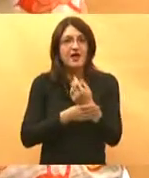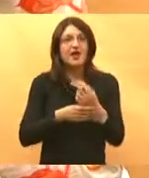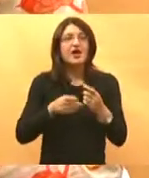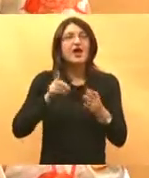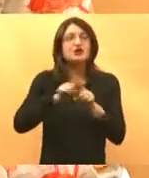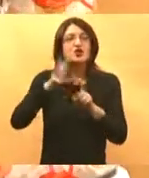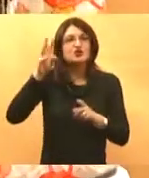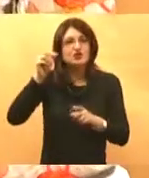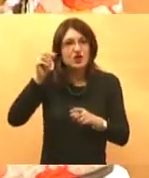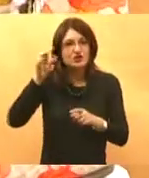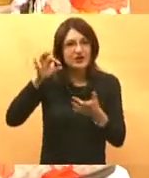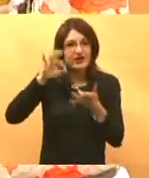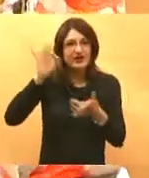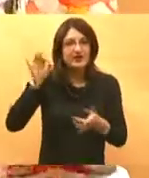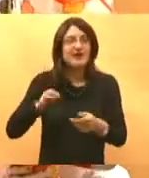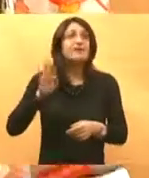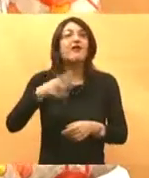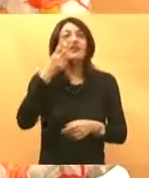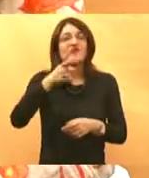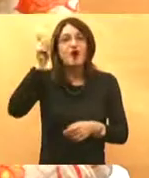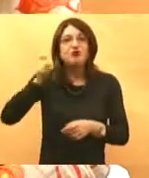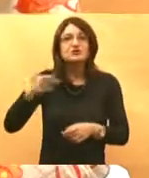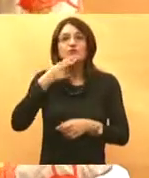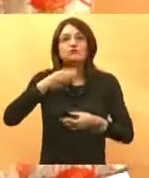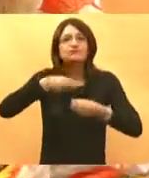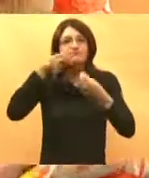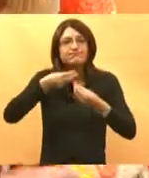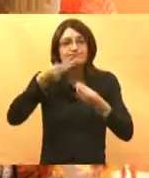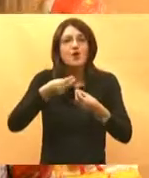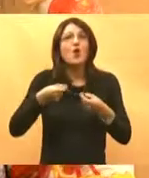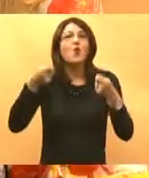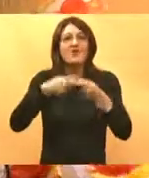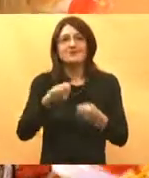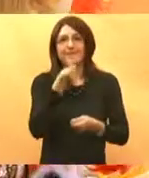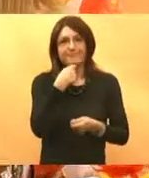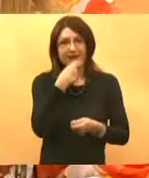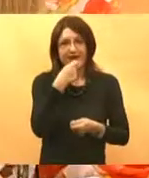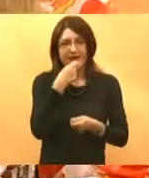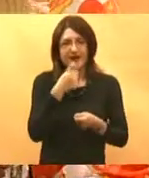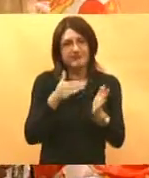vas interesantno i važno, imat ćete dvije nutricionistice koje će davati savjete o prehrani.